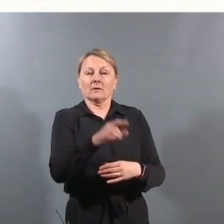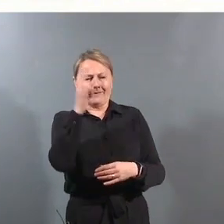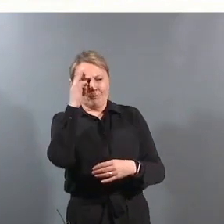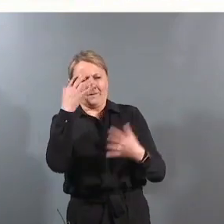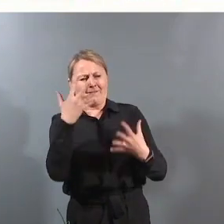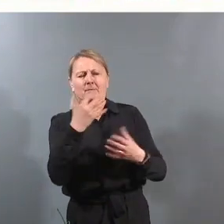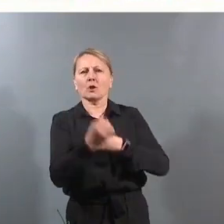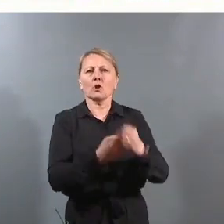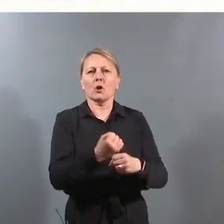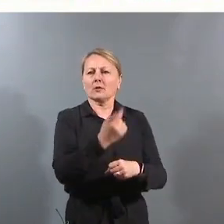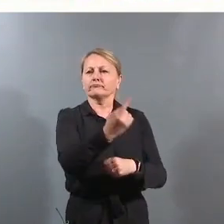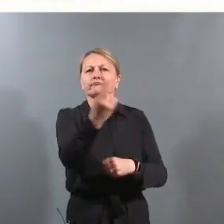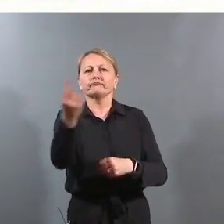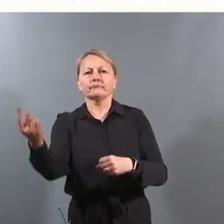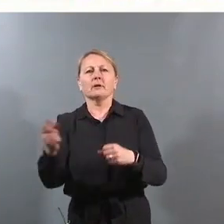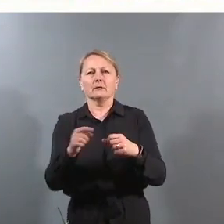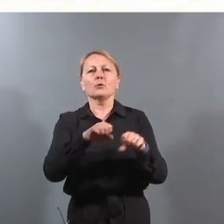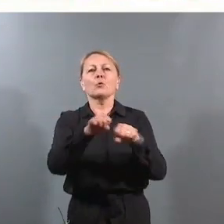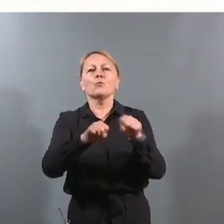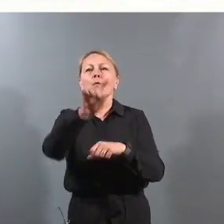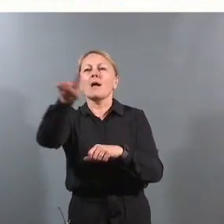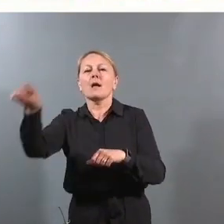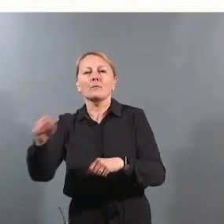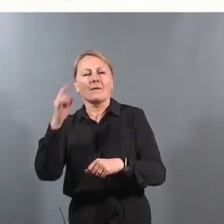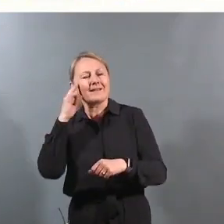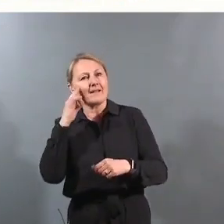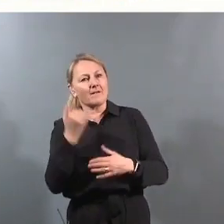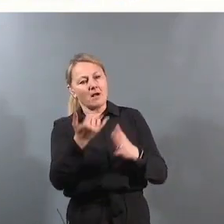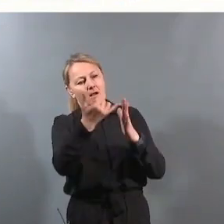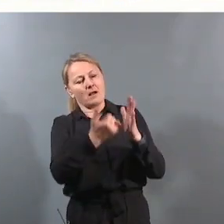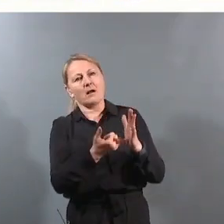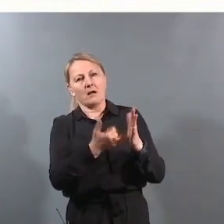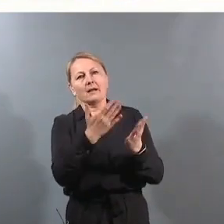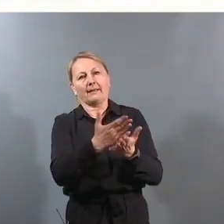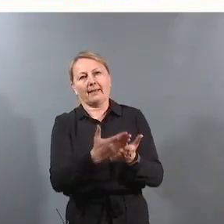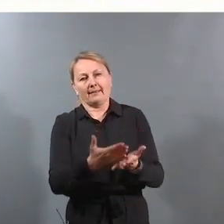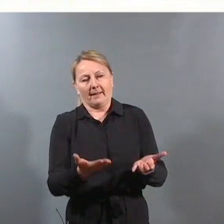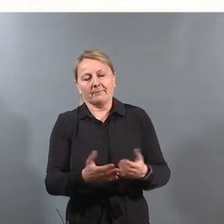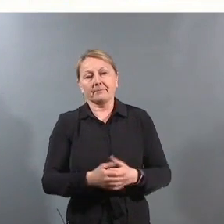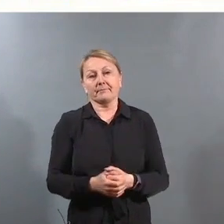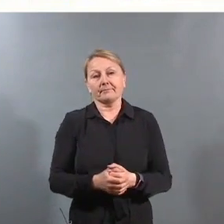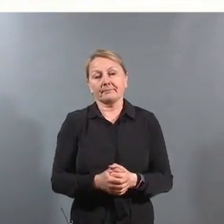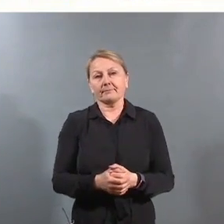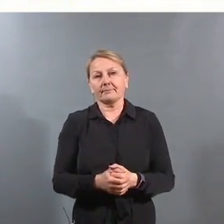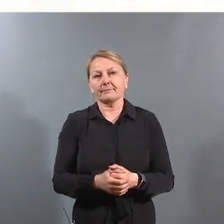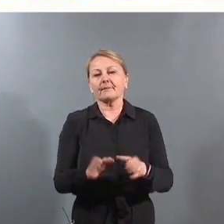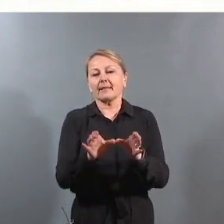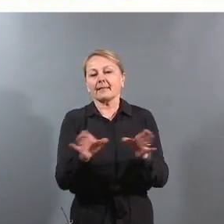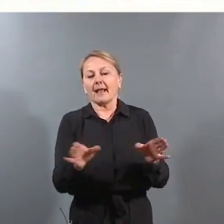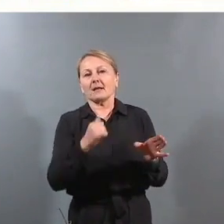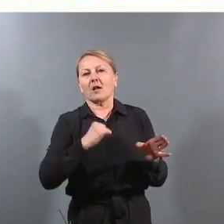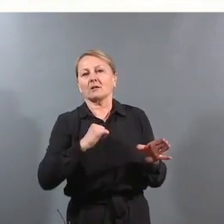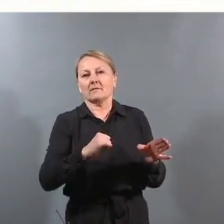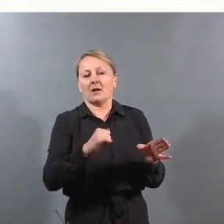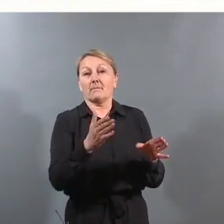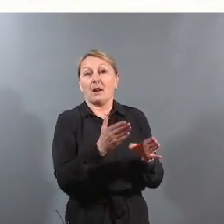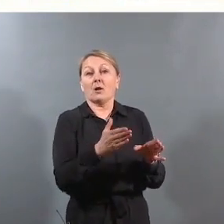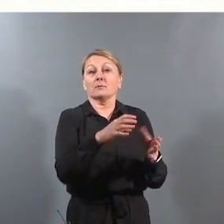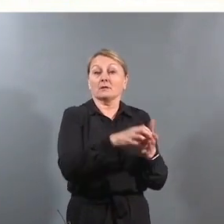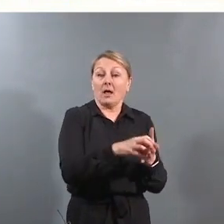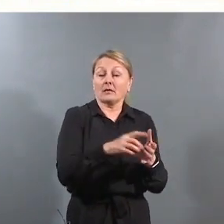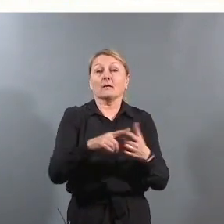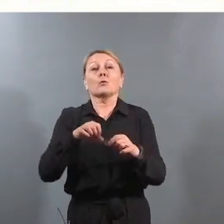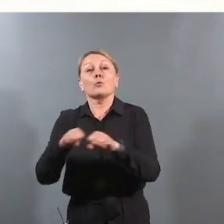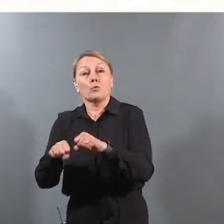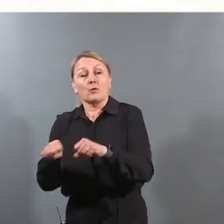gjøre i den enkelte kommune. Og da må man vite litt hva som ligger i disse rettighetene. Så det er altså et delt ansvar mellom stat og kommune.